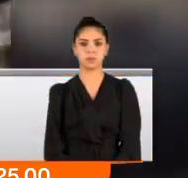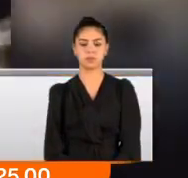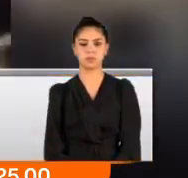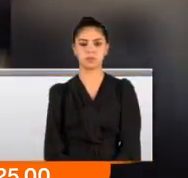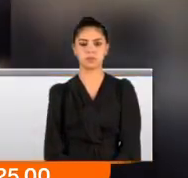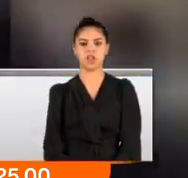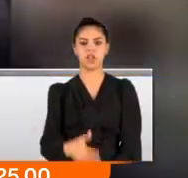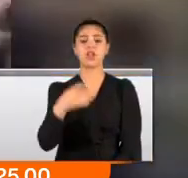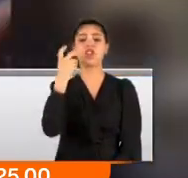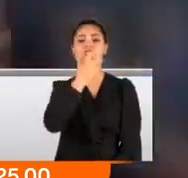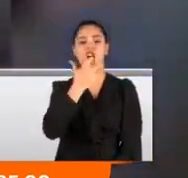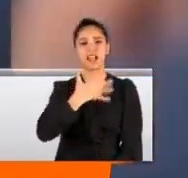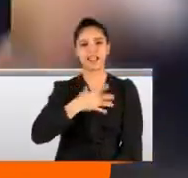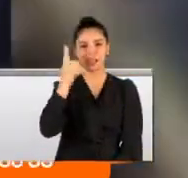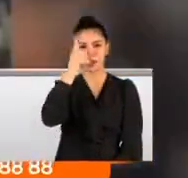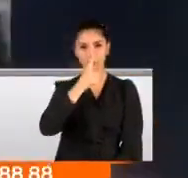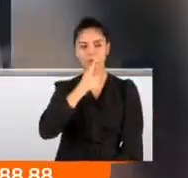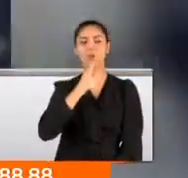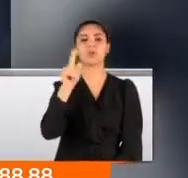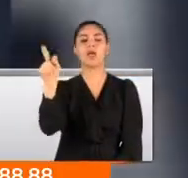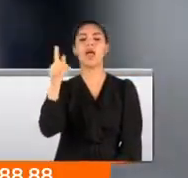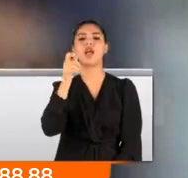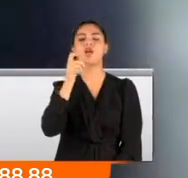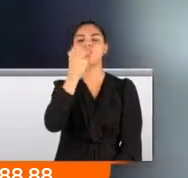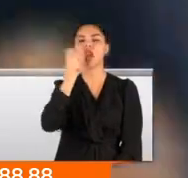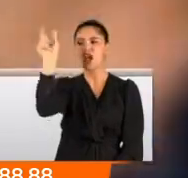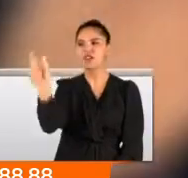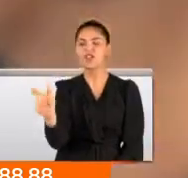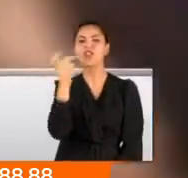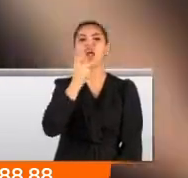İstek şarkıyı çalmadı diye tekmelendi, sazı kırıldı.